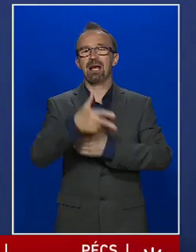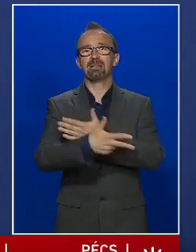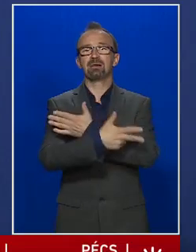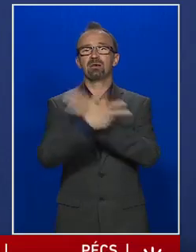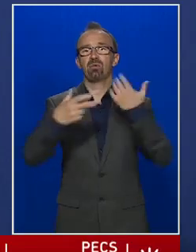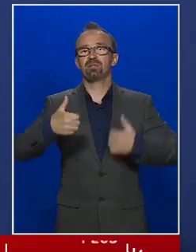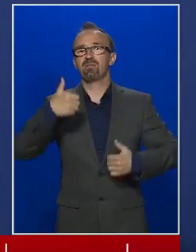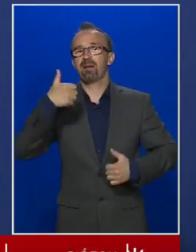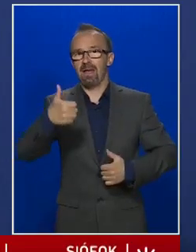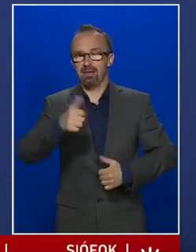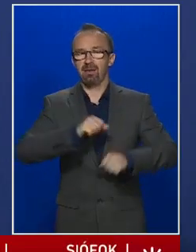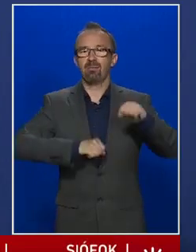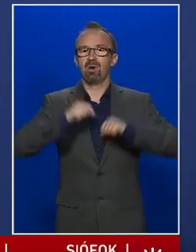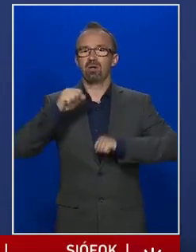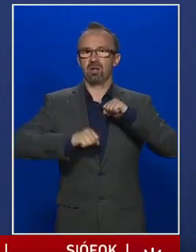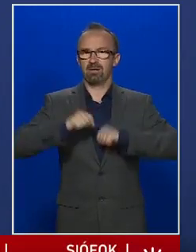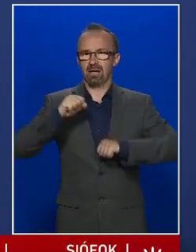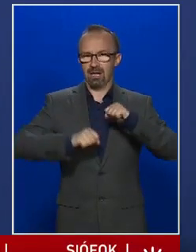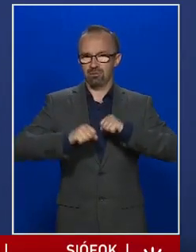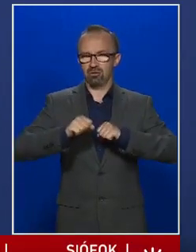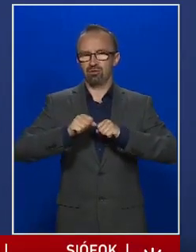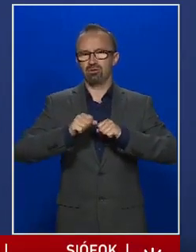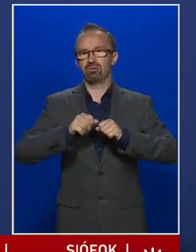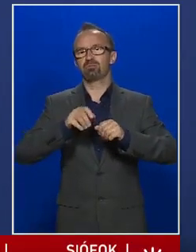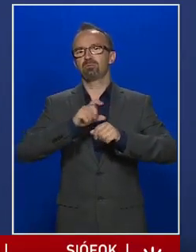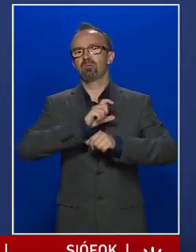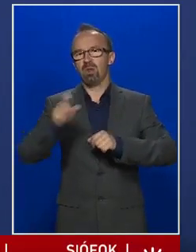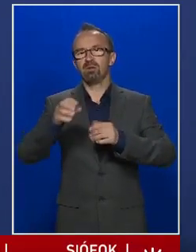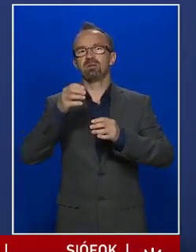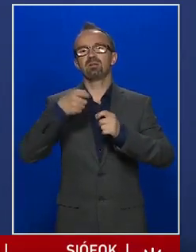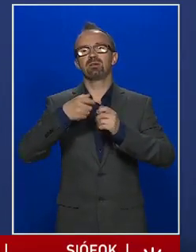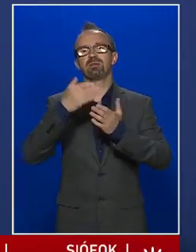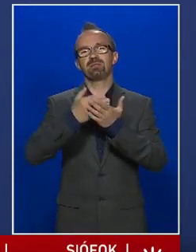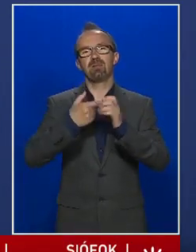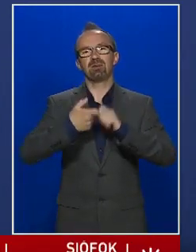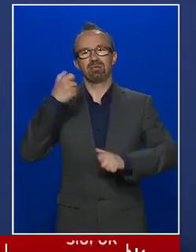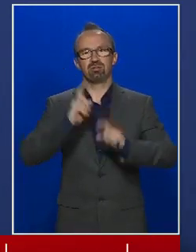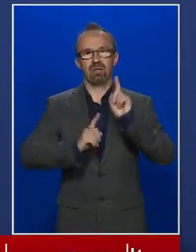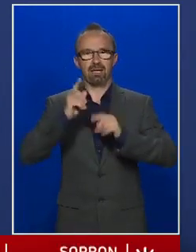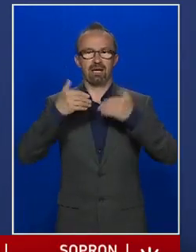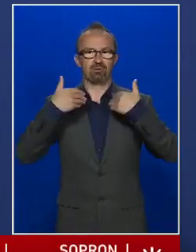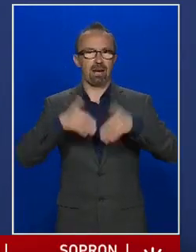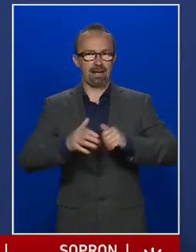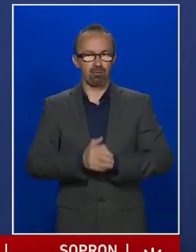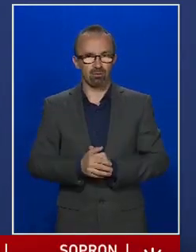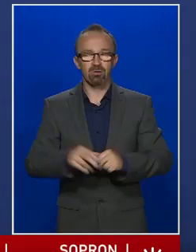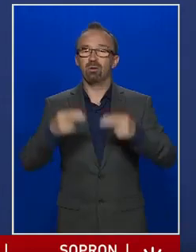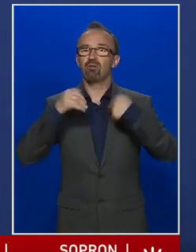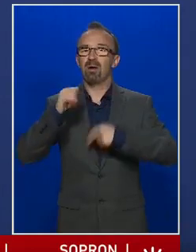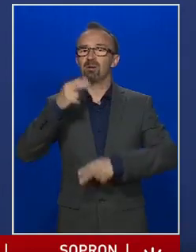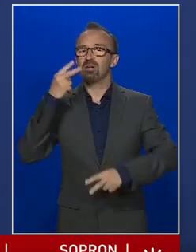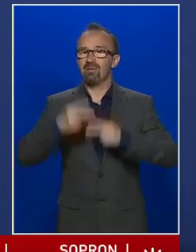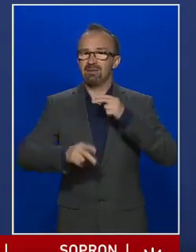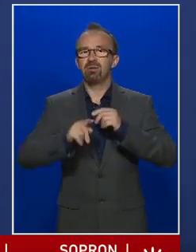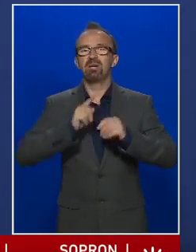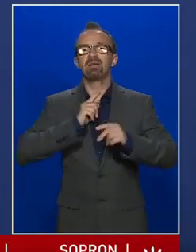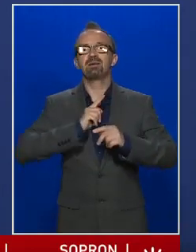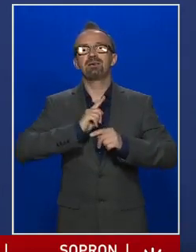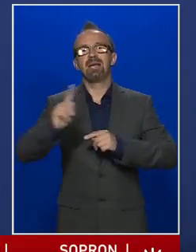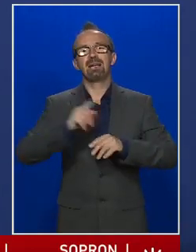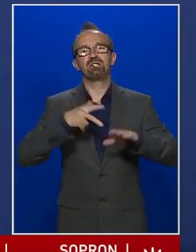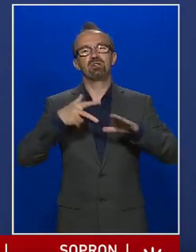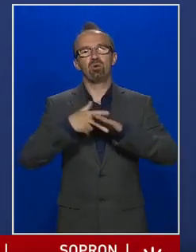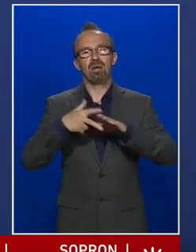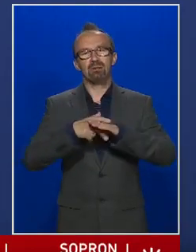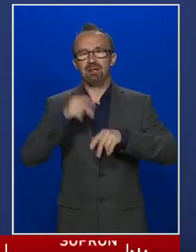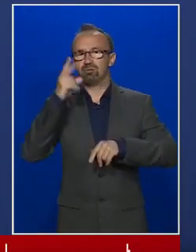magatartásszegés ügyében indítottunk szabálysértési eljárásokat. Továbbra is végrehajtjuk a kiárási korlátozással